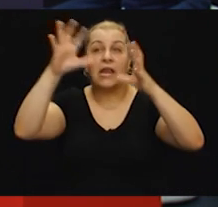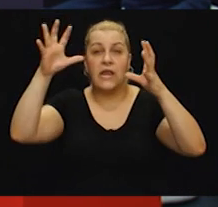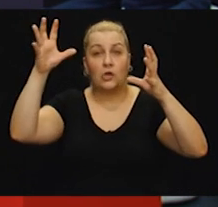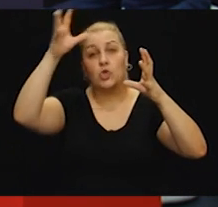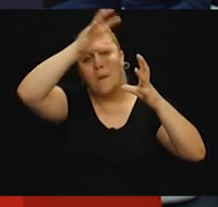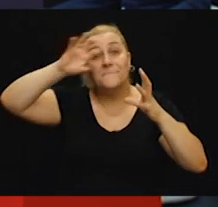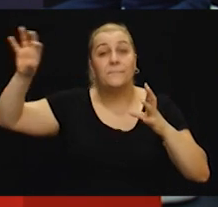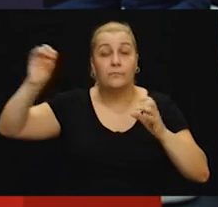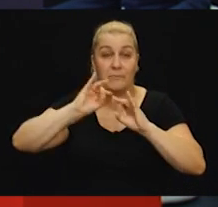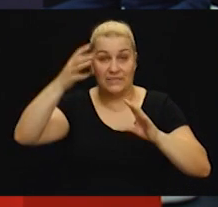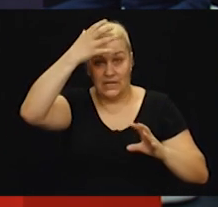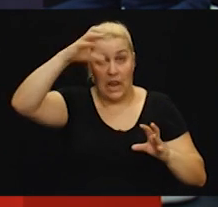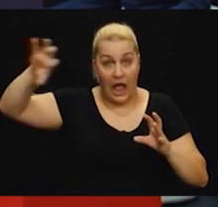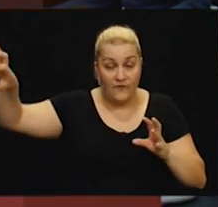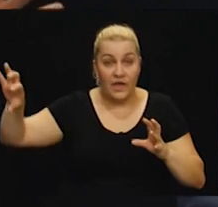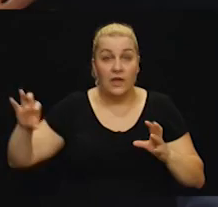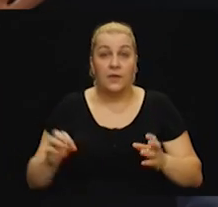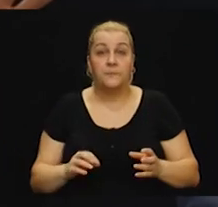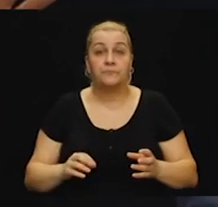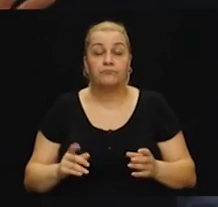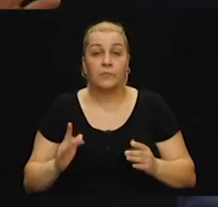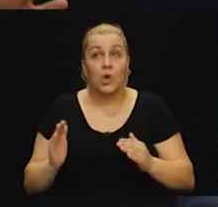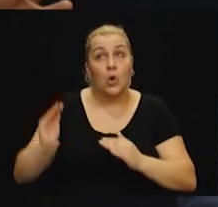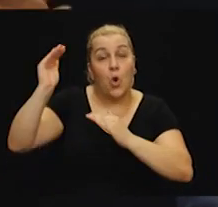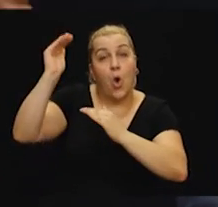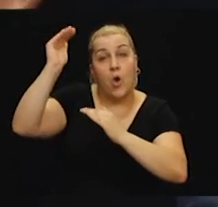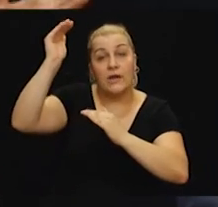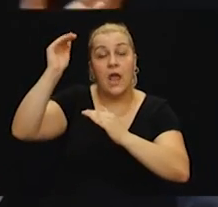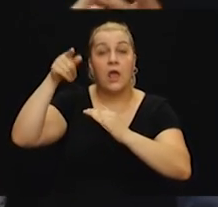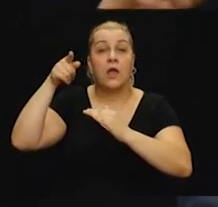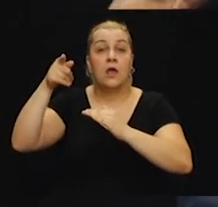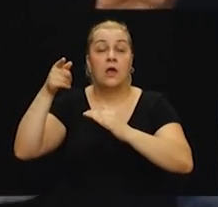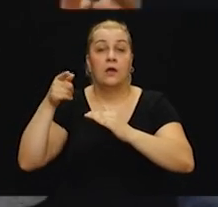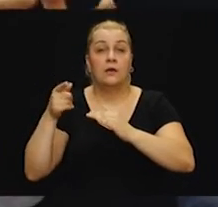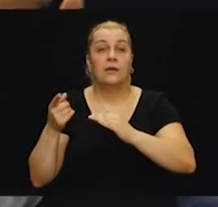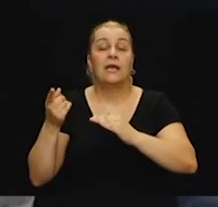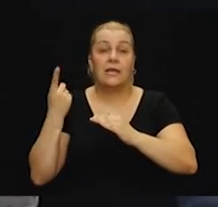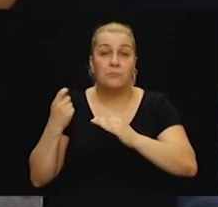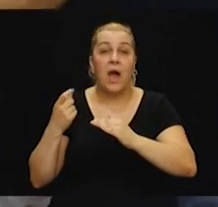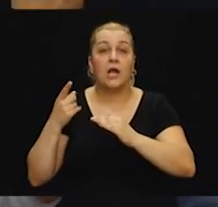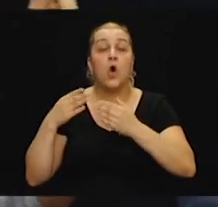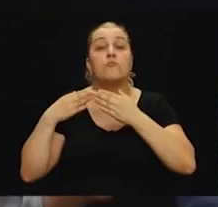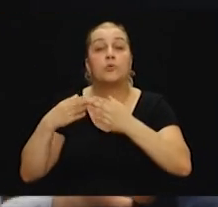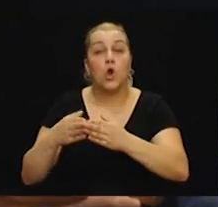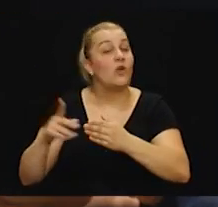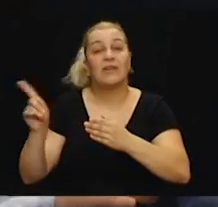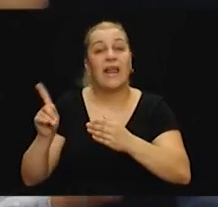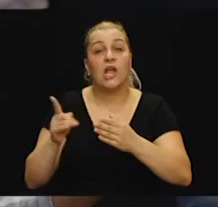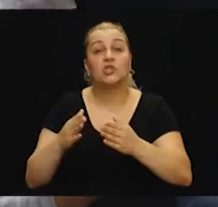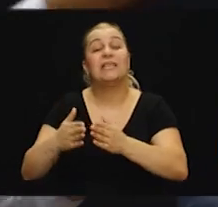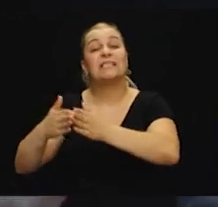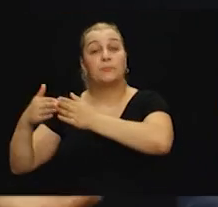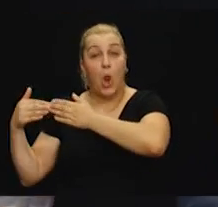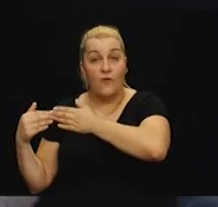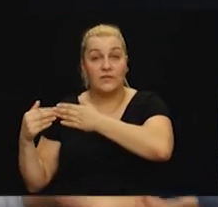i gore u garnizonu je ipak brodobin neće isploviti